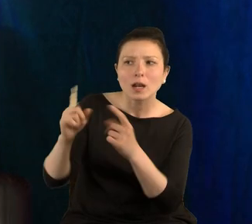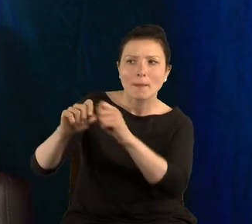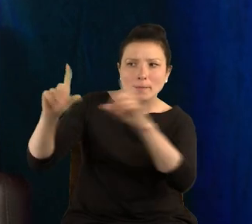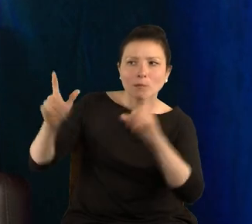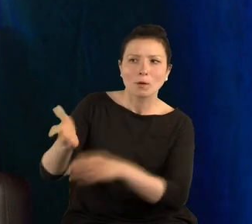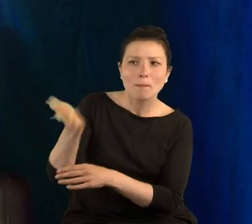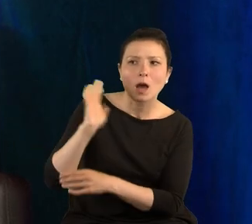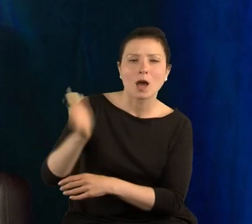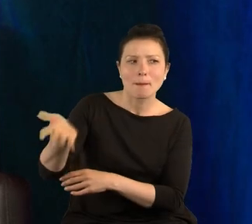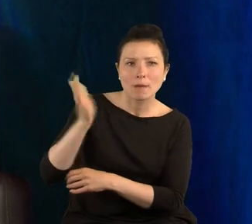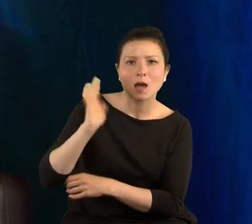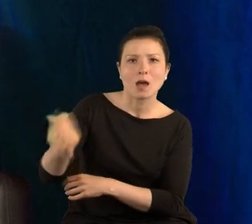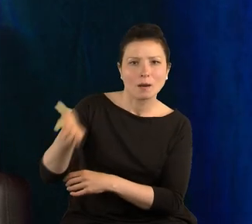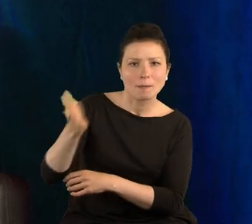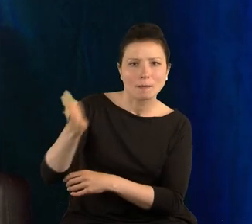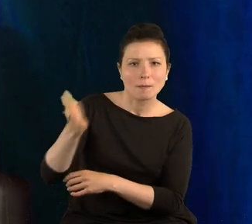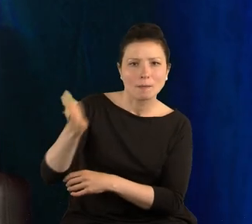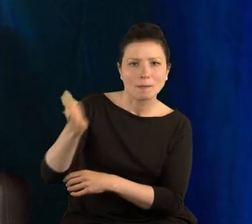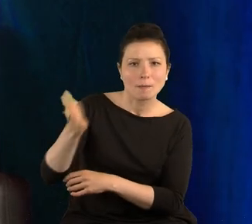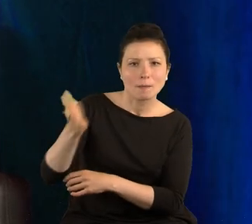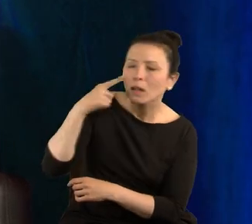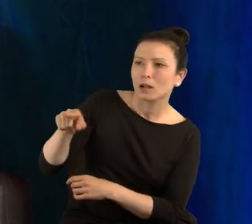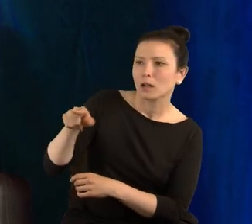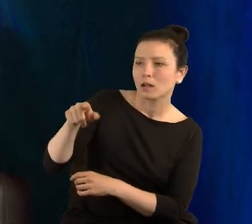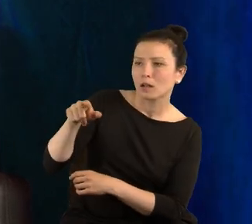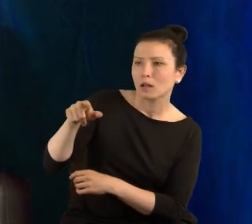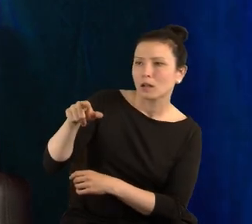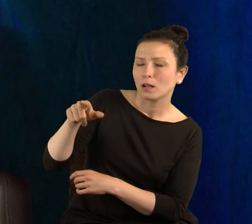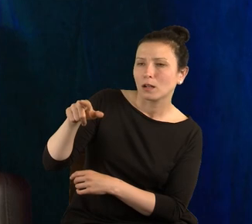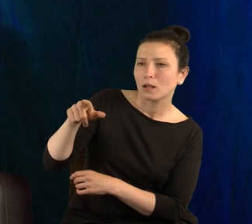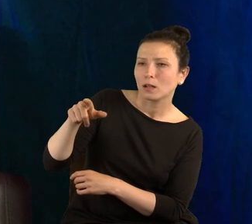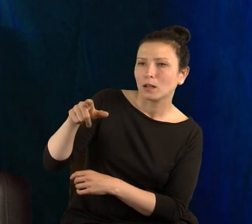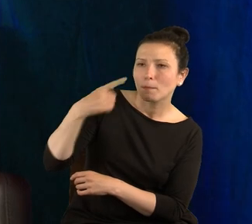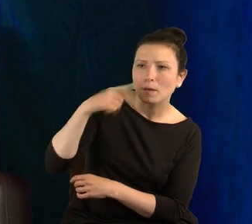billboardach, które na ułamek sekundy mnie zatrzymują.